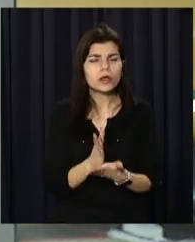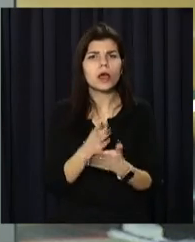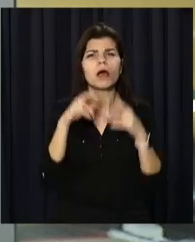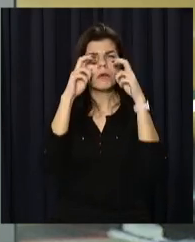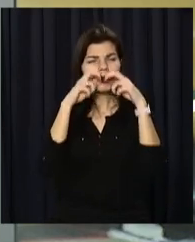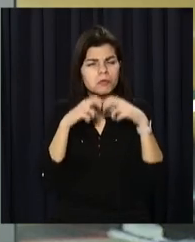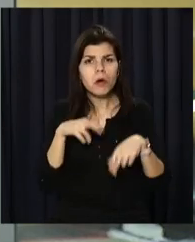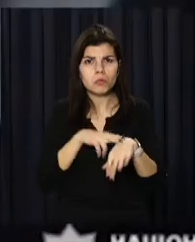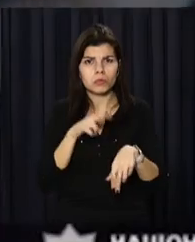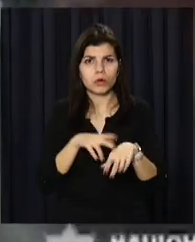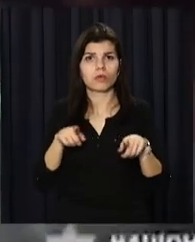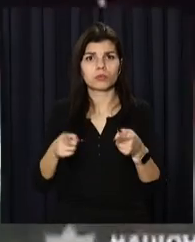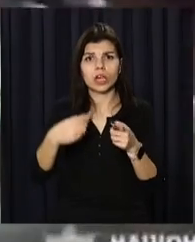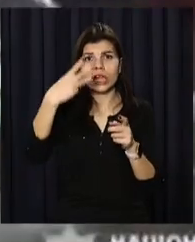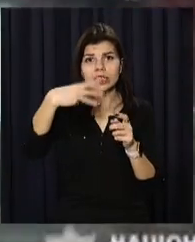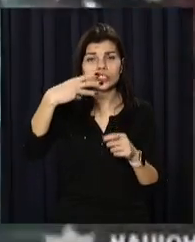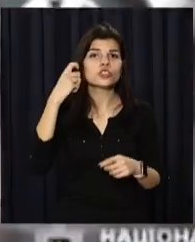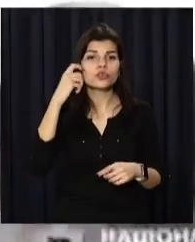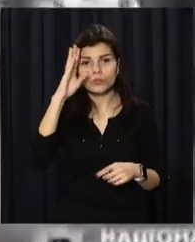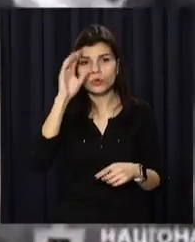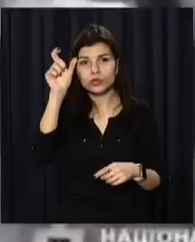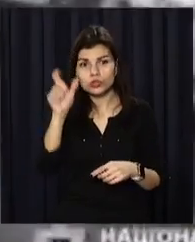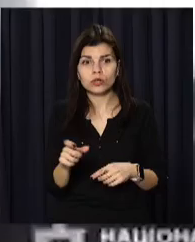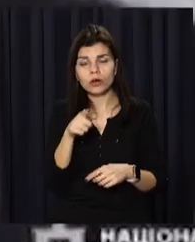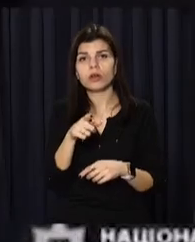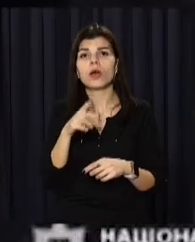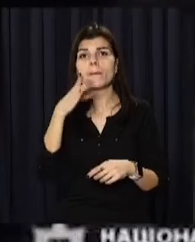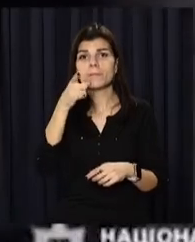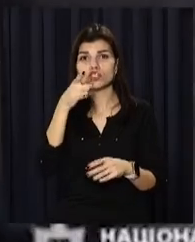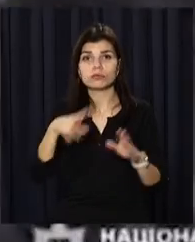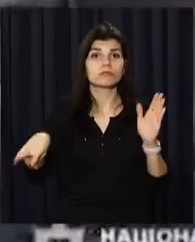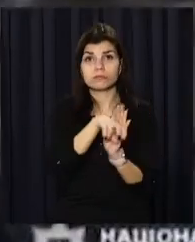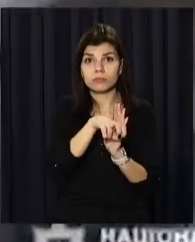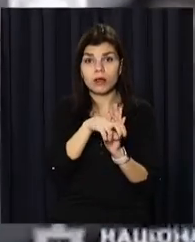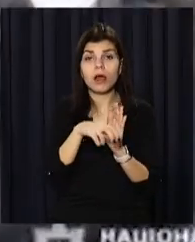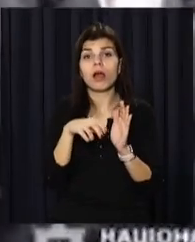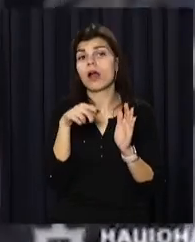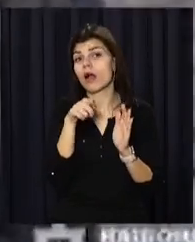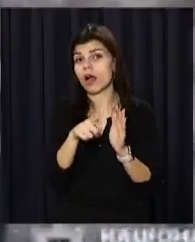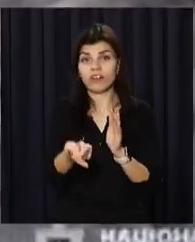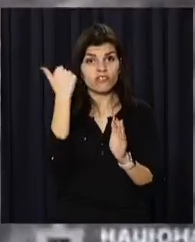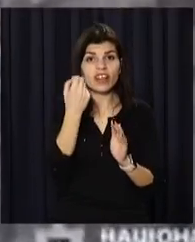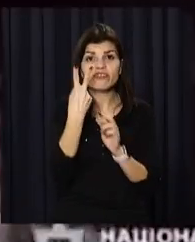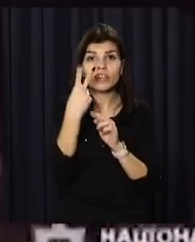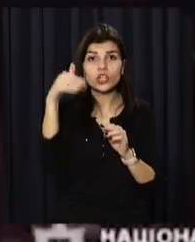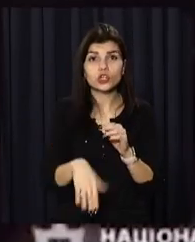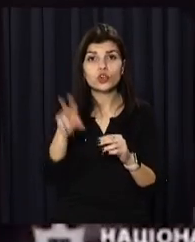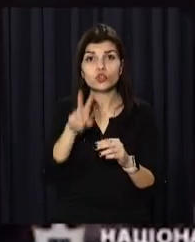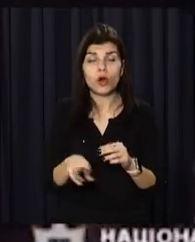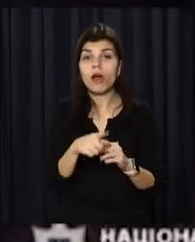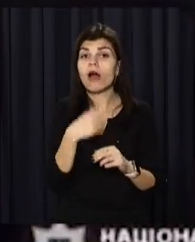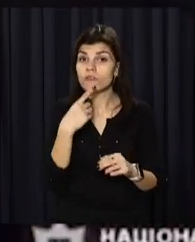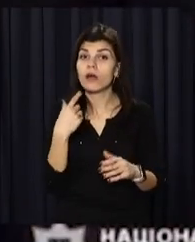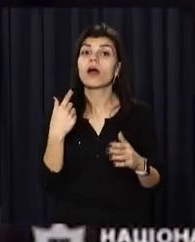слідчих дій поліціянти затримали 30-річного чоловіка, посадили в машину і зажадали 12 тисяч доларів. За гроші обіцяли